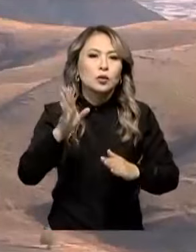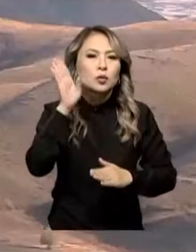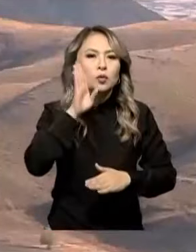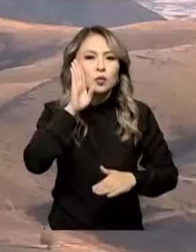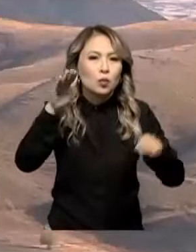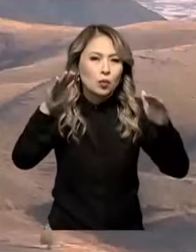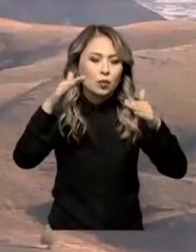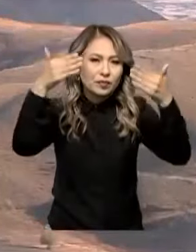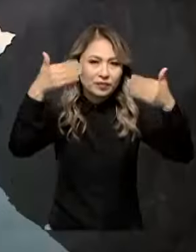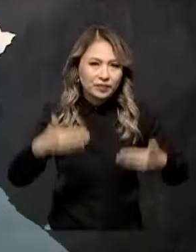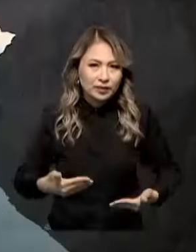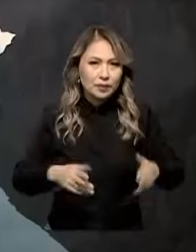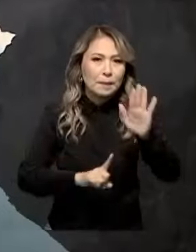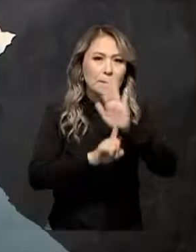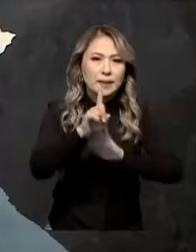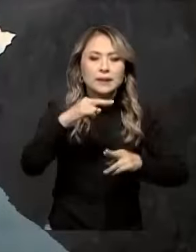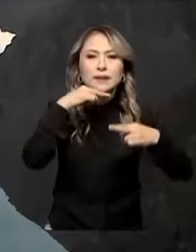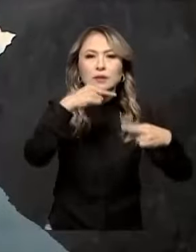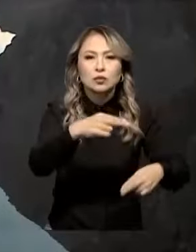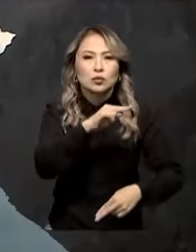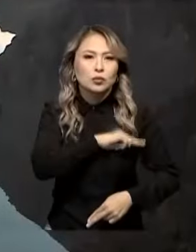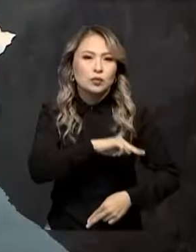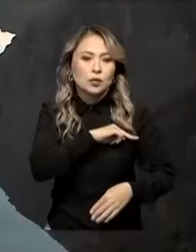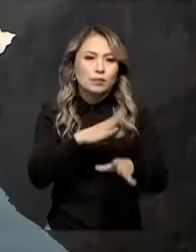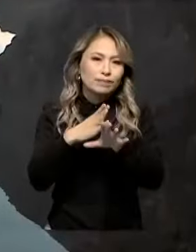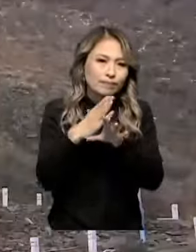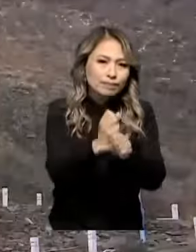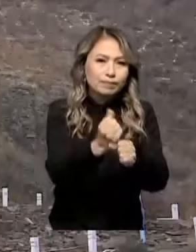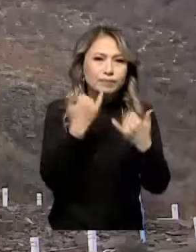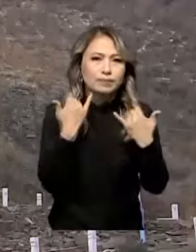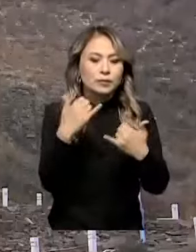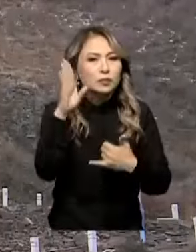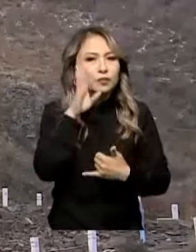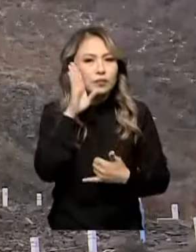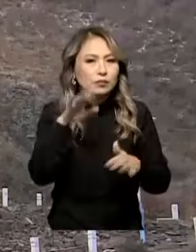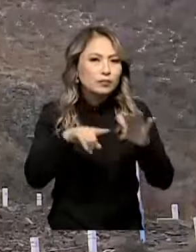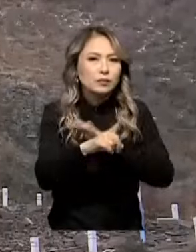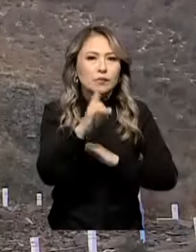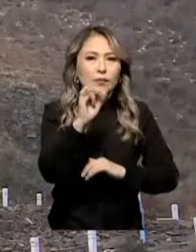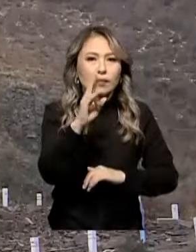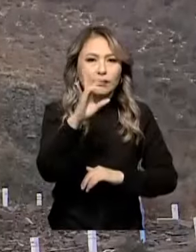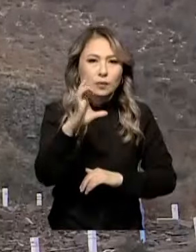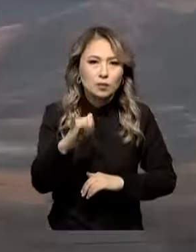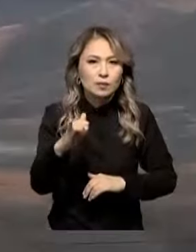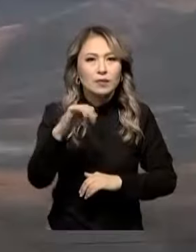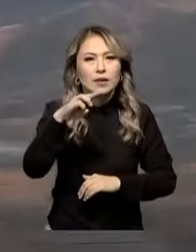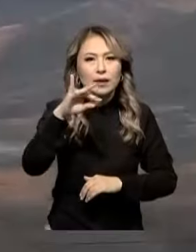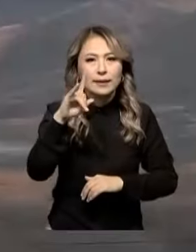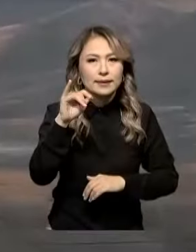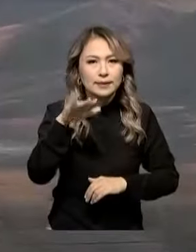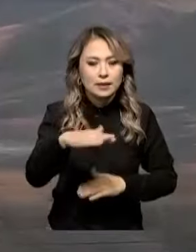үйдені су қоймасы басты назарда. Оның жүктемесін азайты үшін қазір барынша су жүверіп жатыр. Ал қандысу